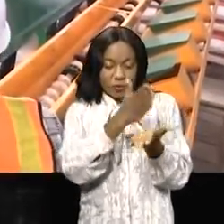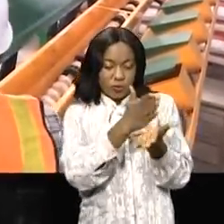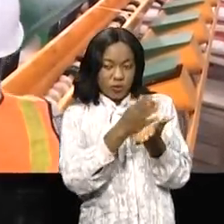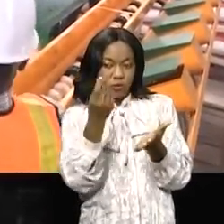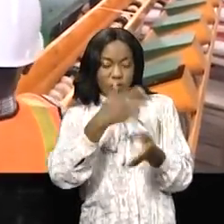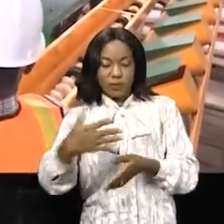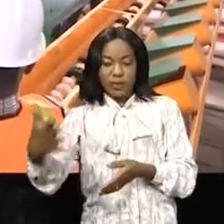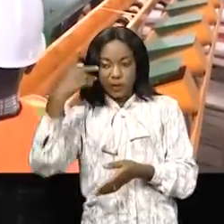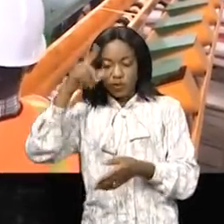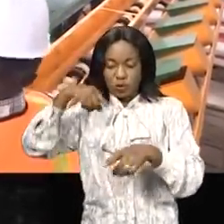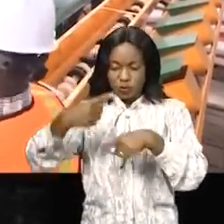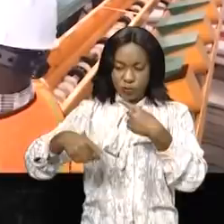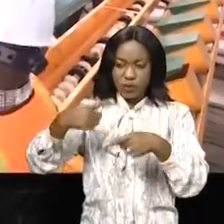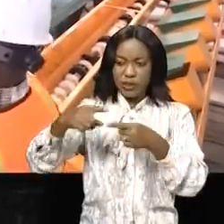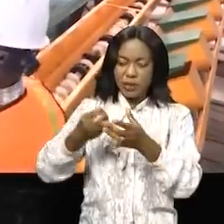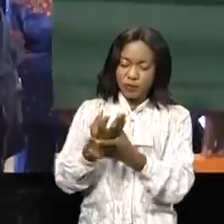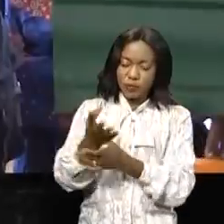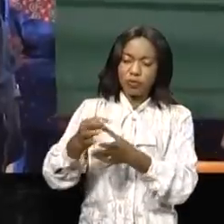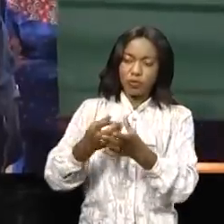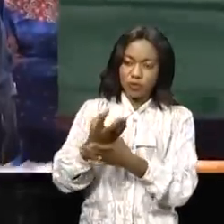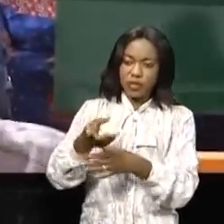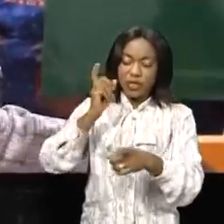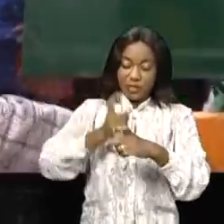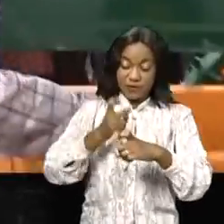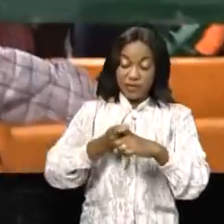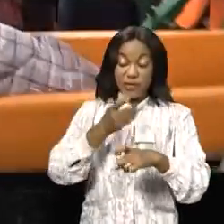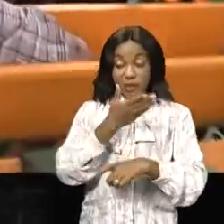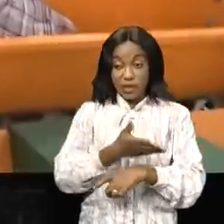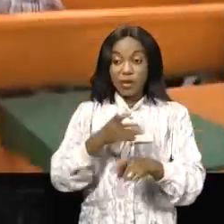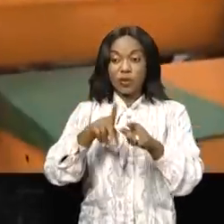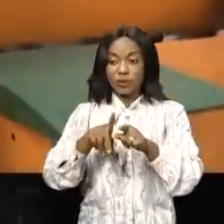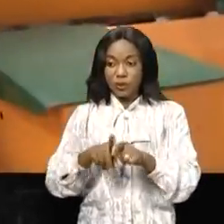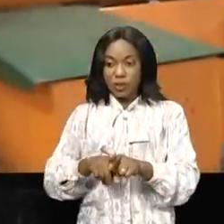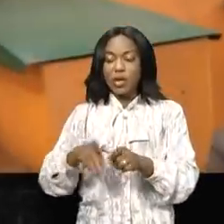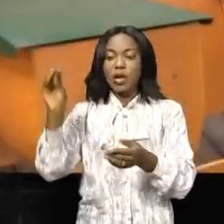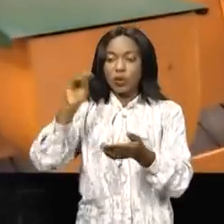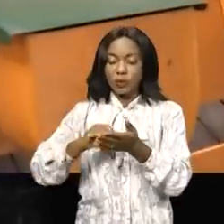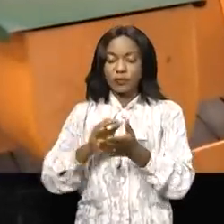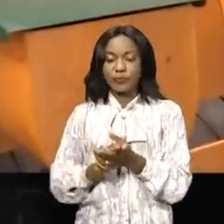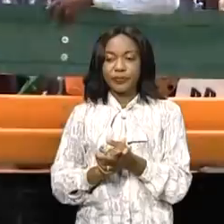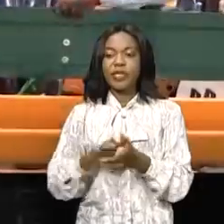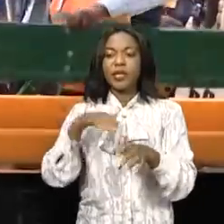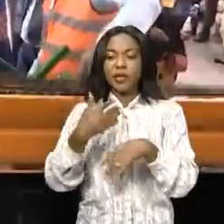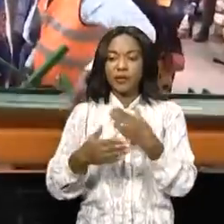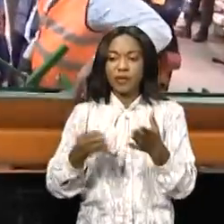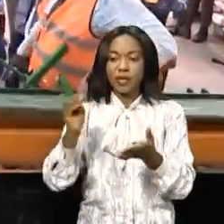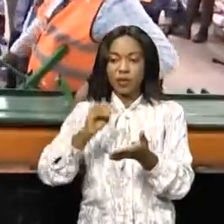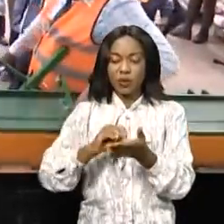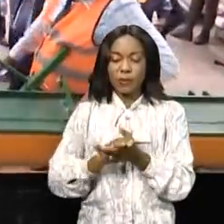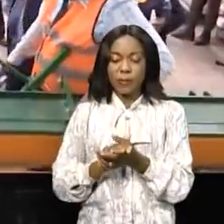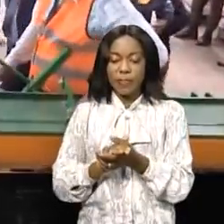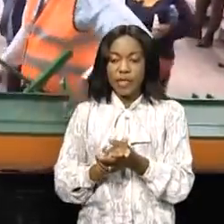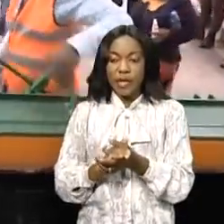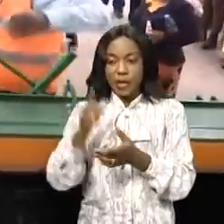pour faire tourner sa ligne de production. Face à ces difficultés majeures, Triumph Agroa fait produire des fertilisants